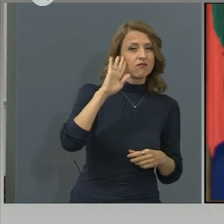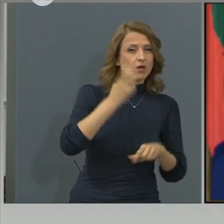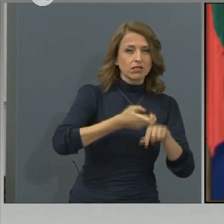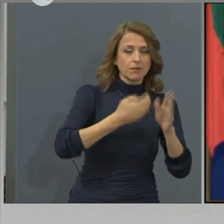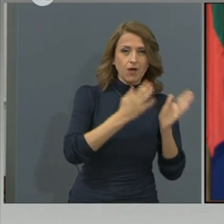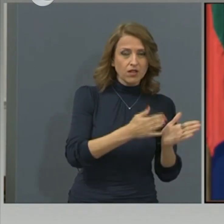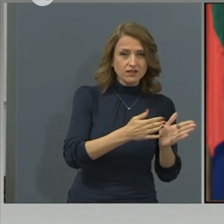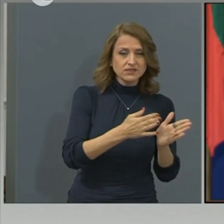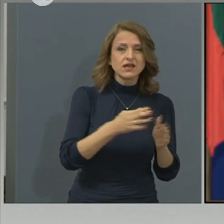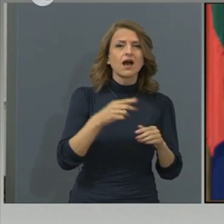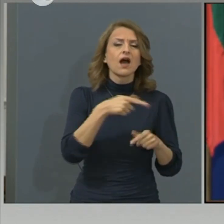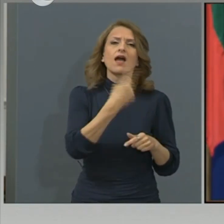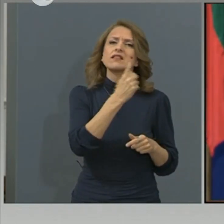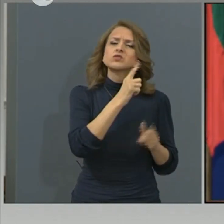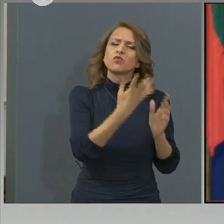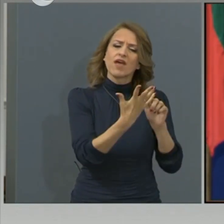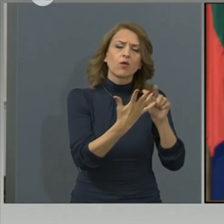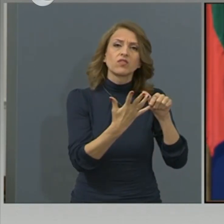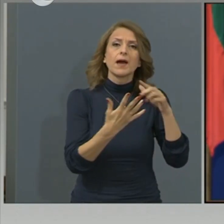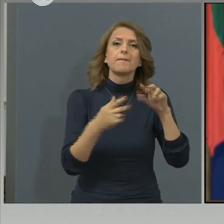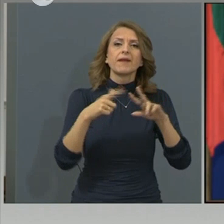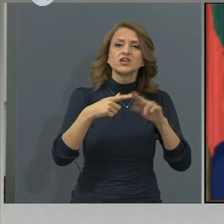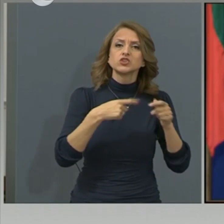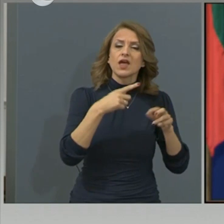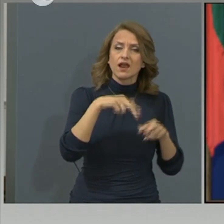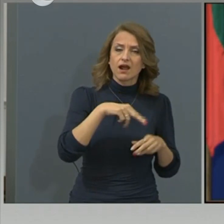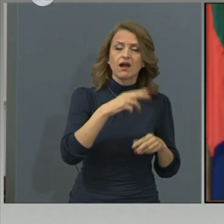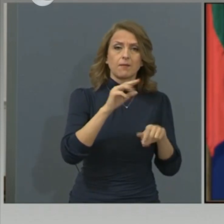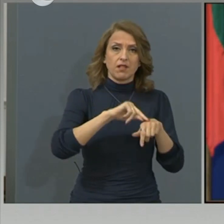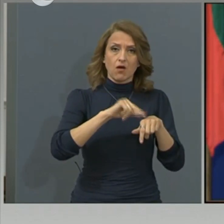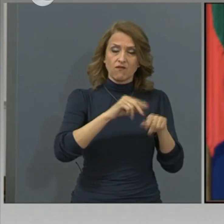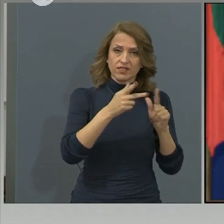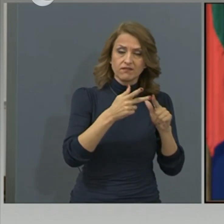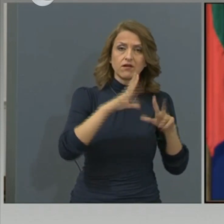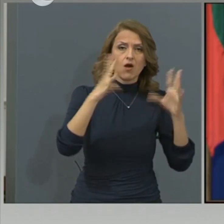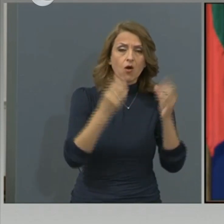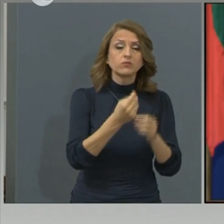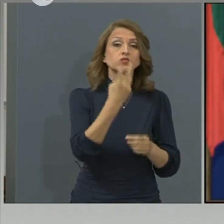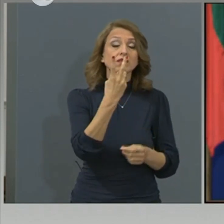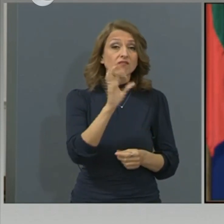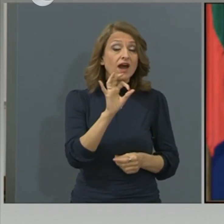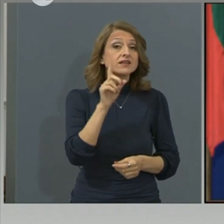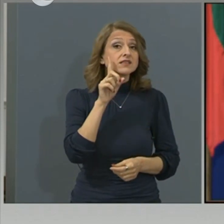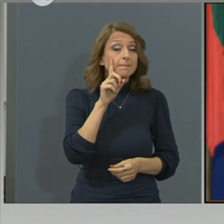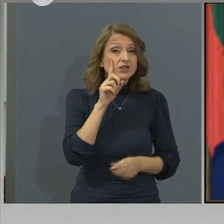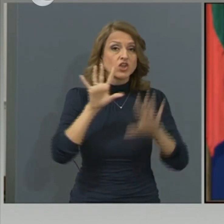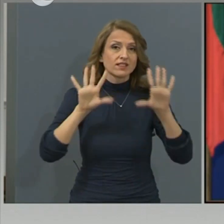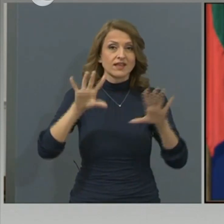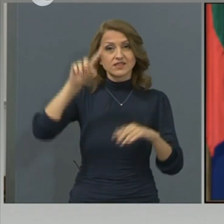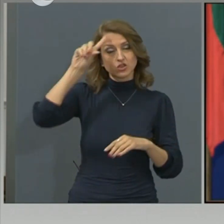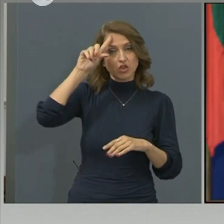Един от Пещера, един от Пловдив, общо 20 мъже и 10 жени. Най-младия